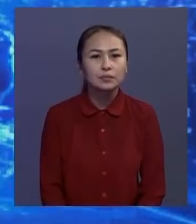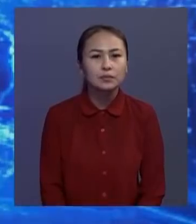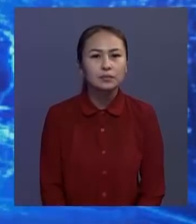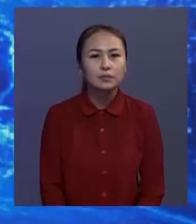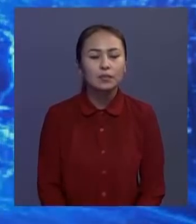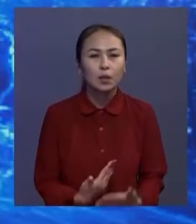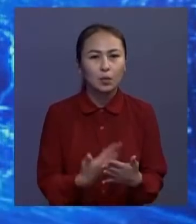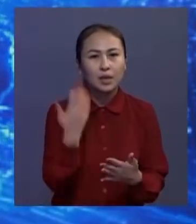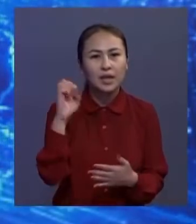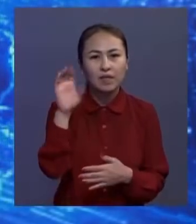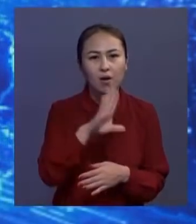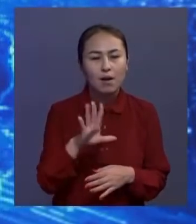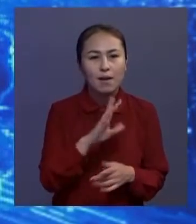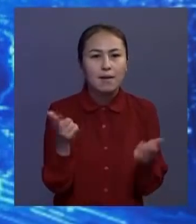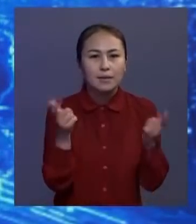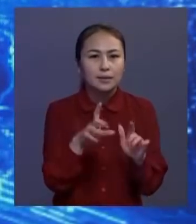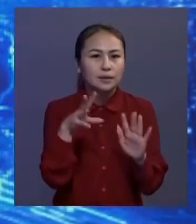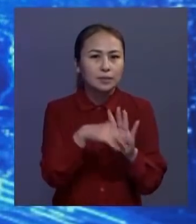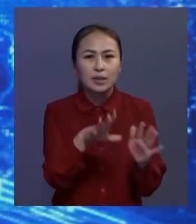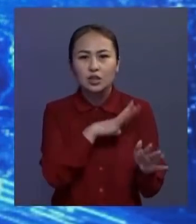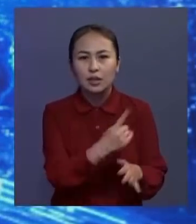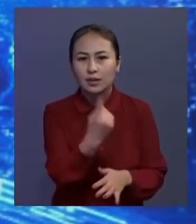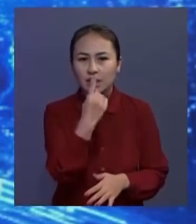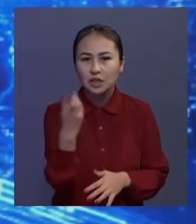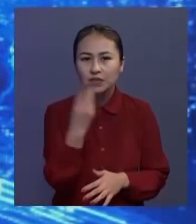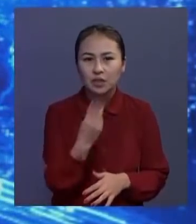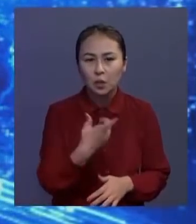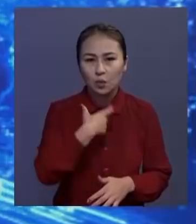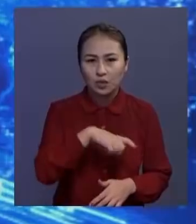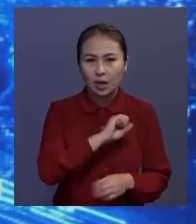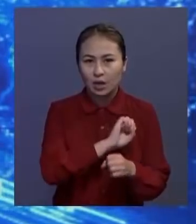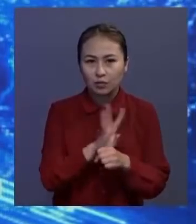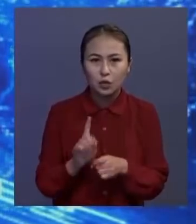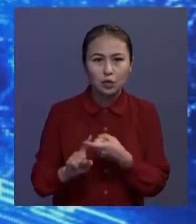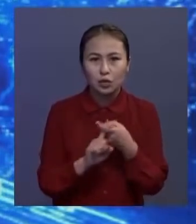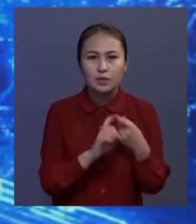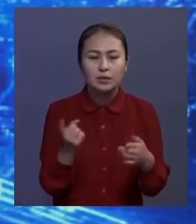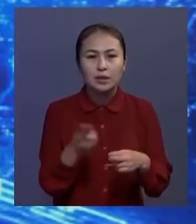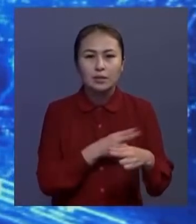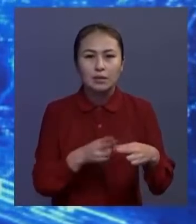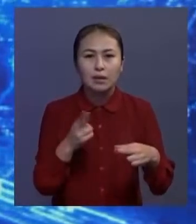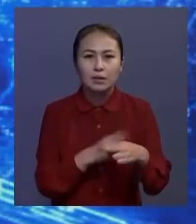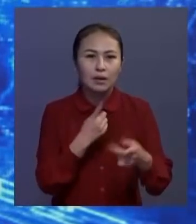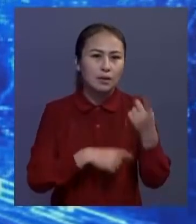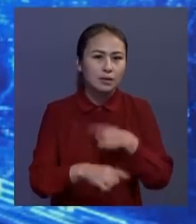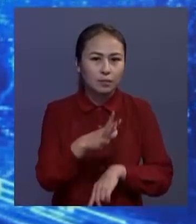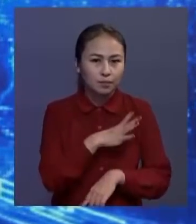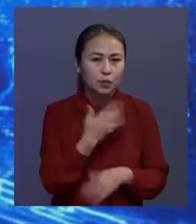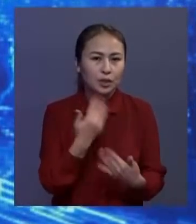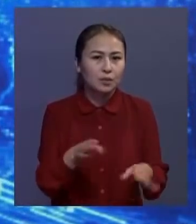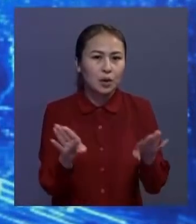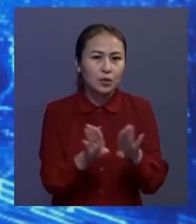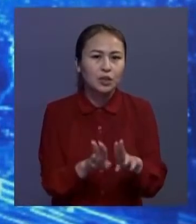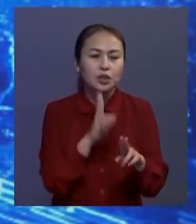Бұған дейін евро одақта карантин еңгізбеген жалғы зел Швеция өзінің коронавируспені көрес саясатын қайтаға растырды.